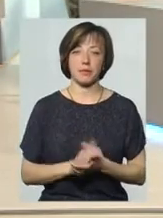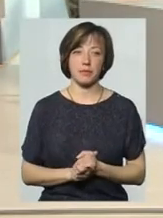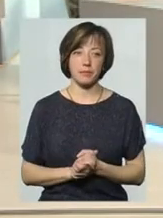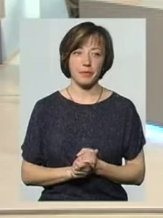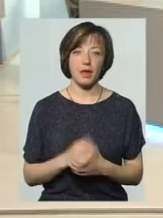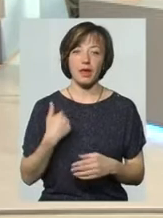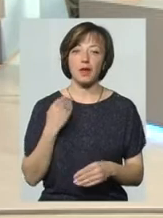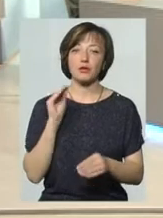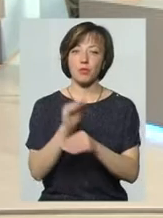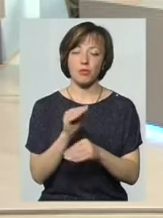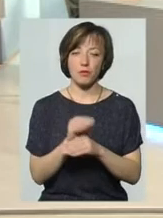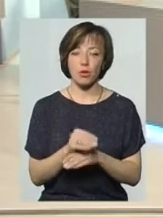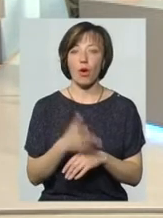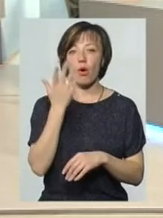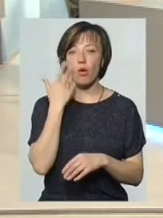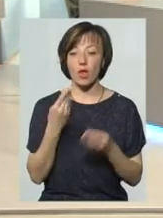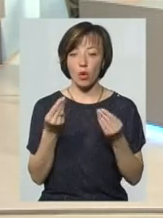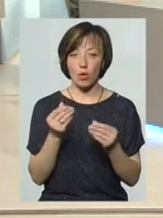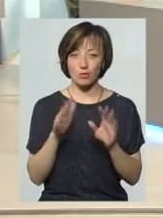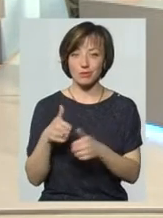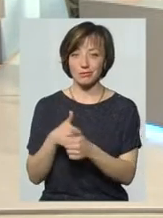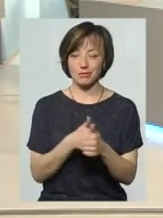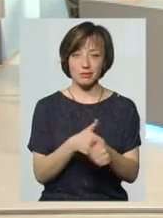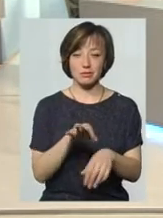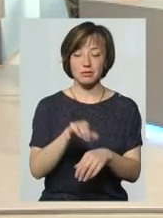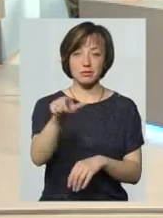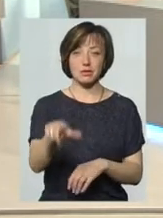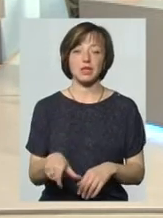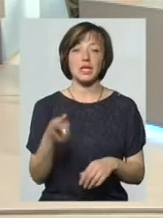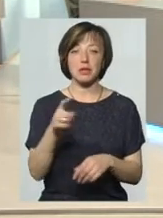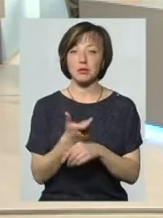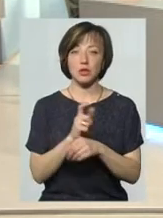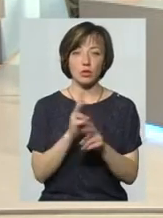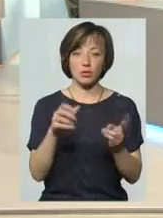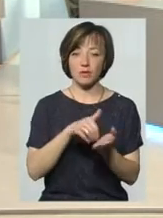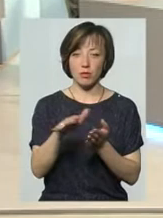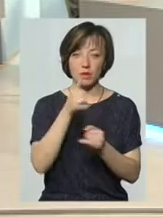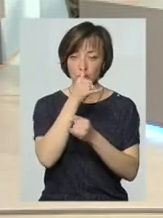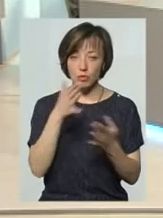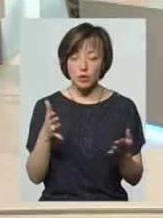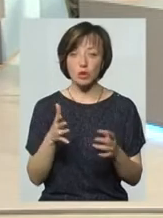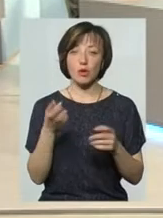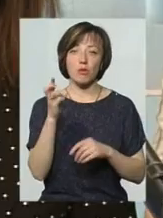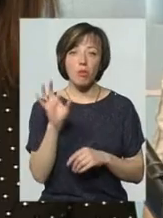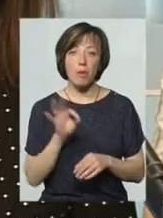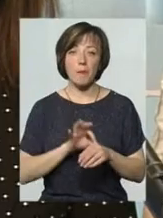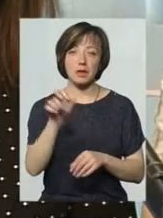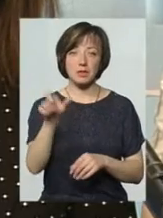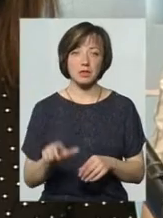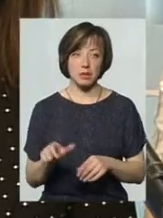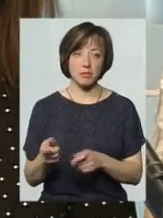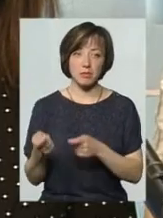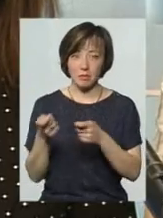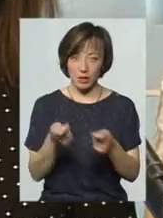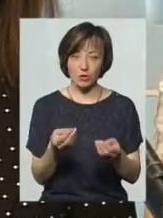Доповню з вашого дозволу. Коли гроші будуть ходити за пацієнтом, то тим більше ніхто відмовити не зможе, бо пацієнт приносить